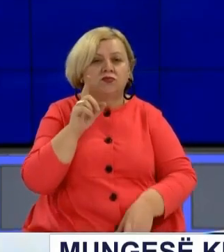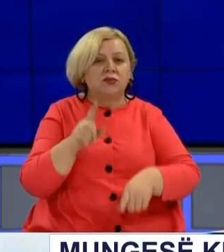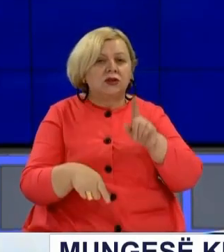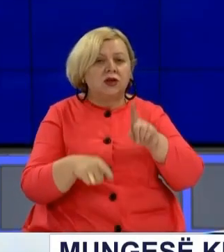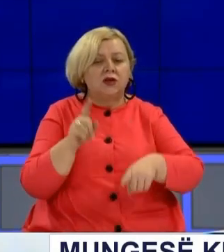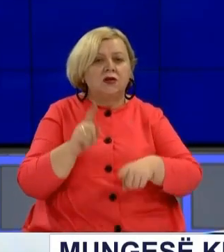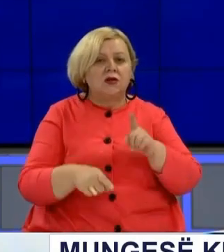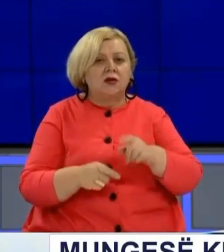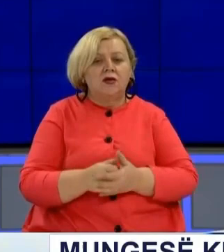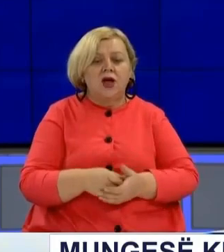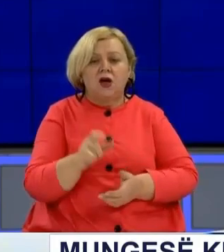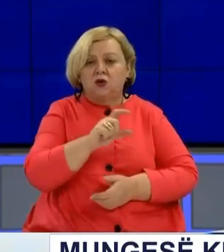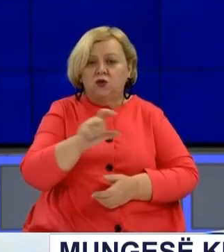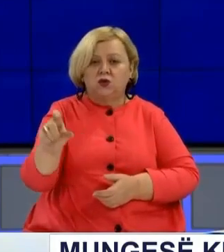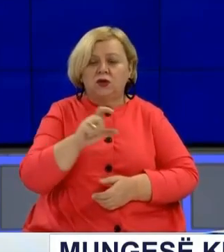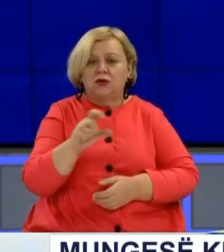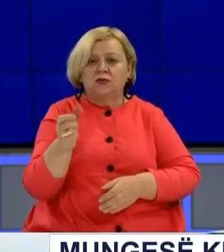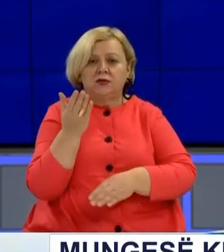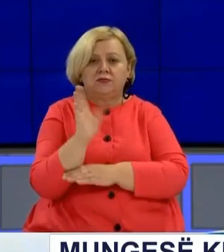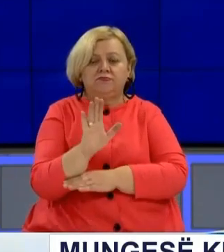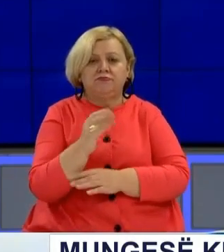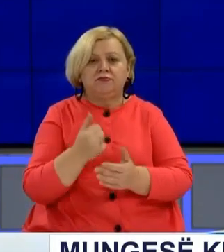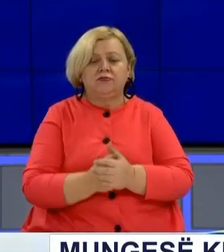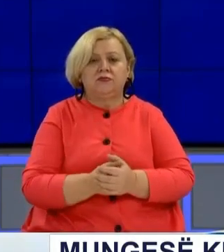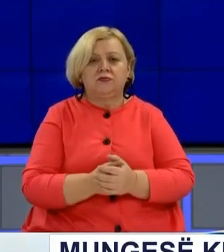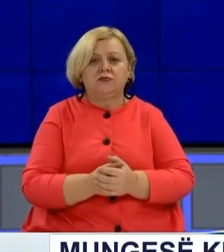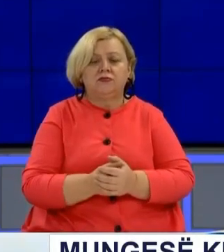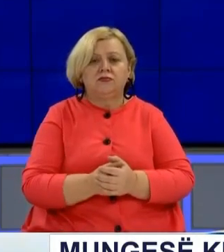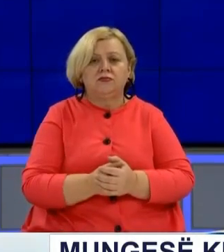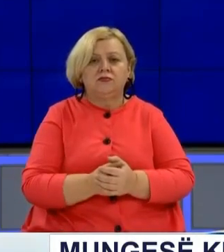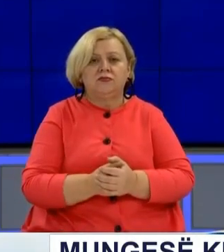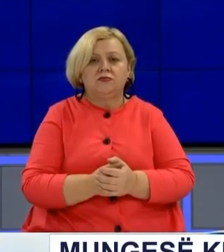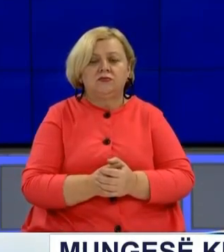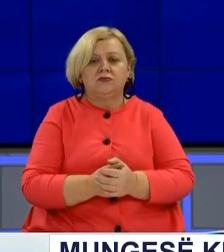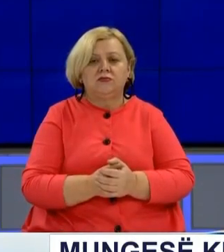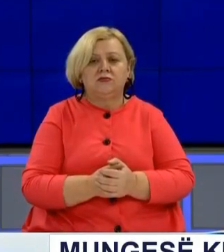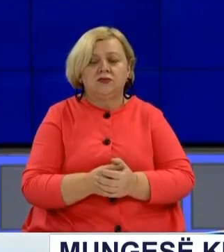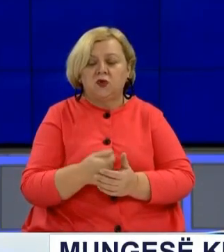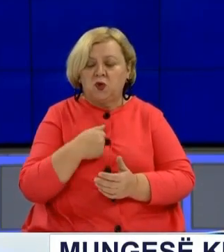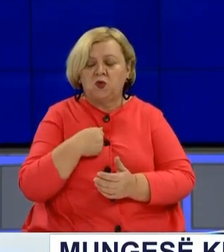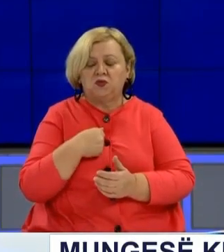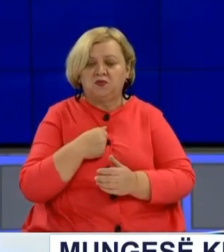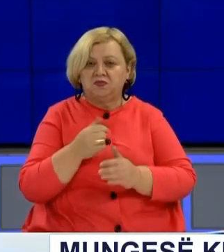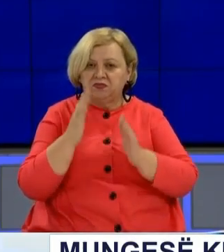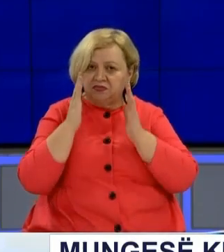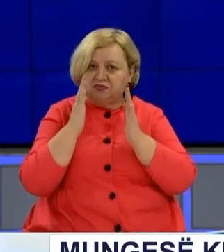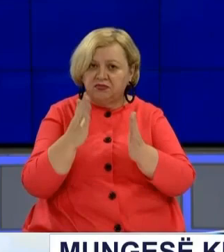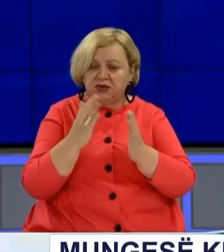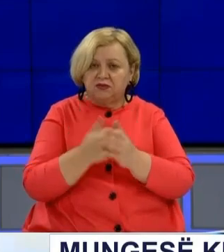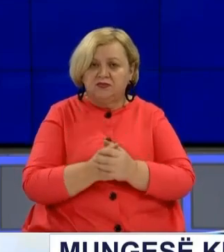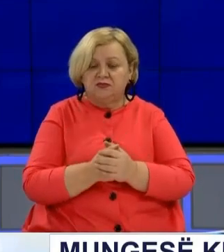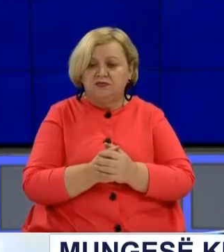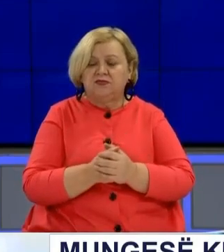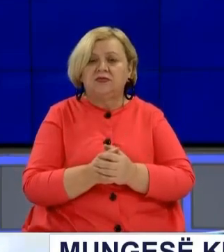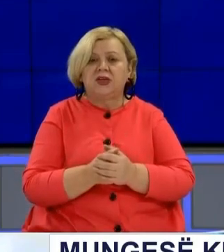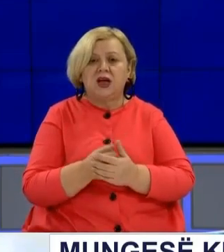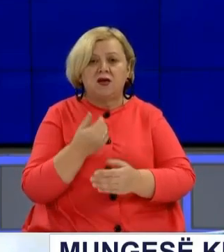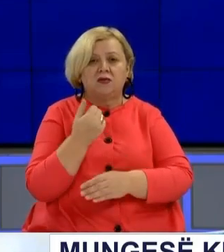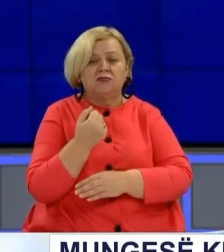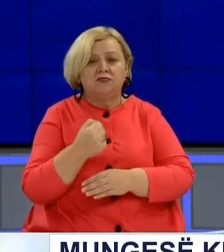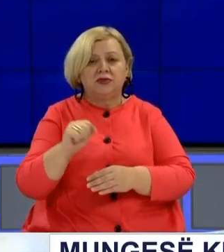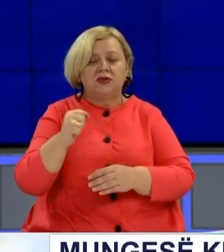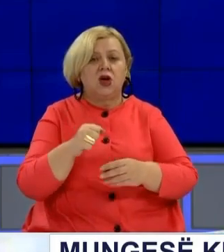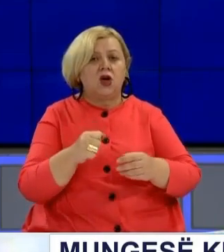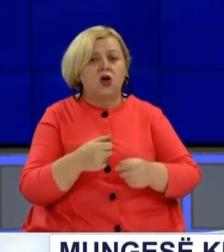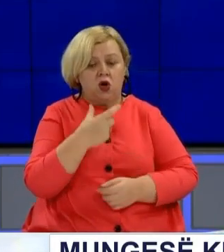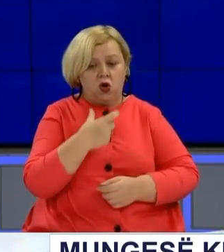opozita e ka akuzuar opozitëm për një sielit destruktive, në do në se unë konsidrojt që deri të kjo sielit opozitës rëjt ka